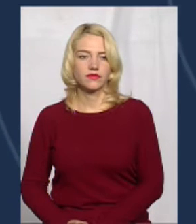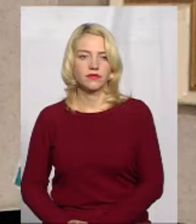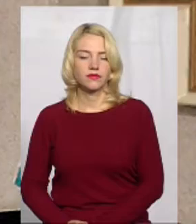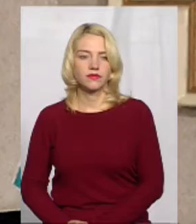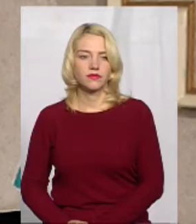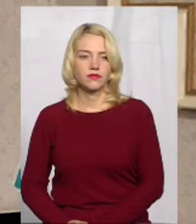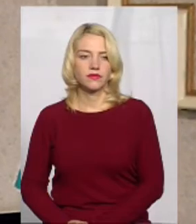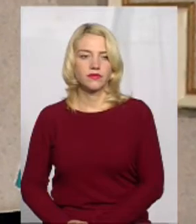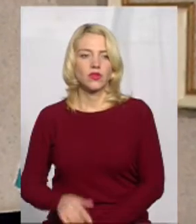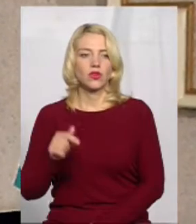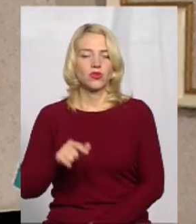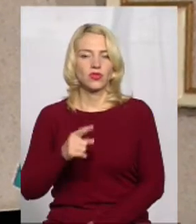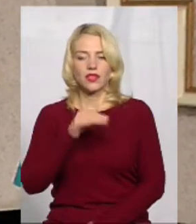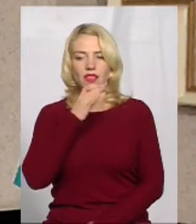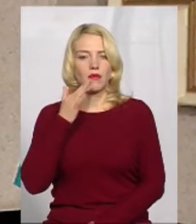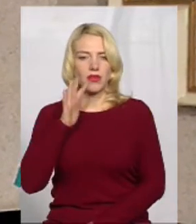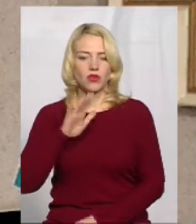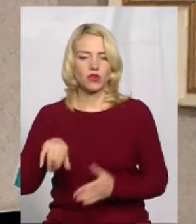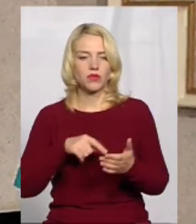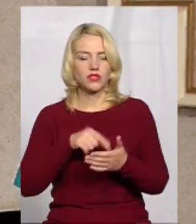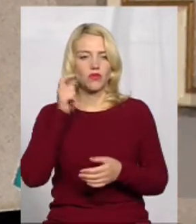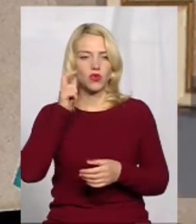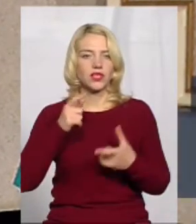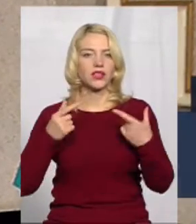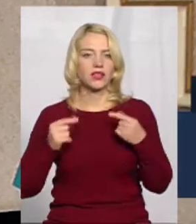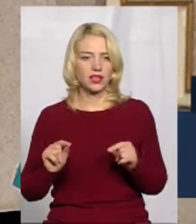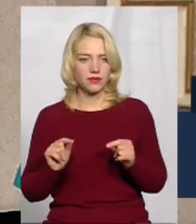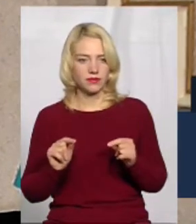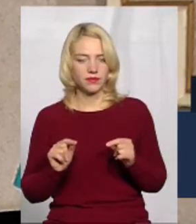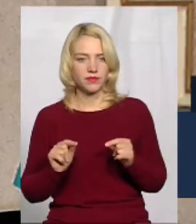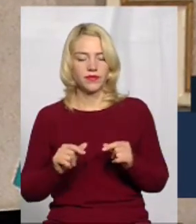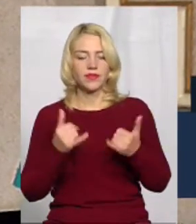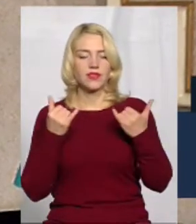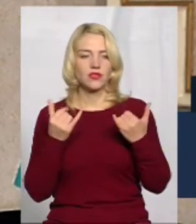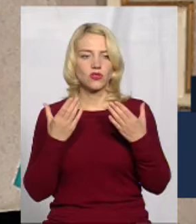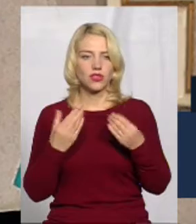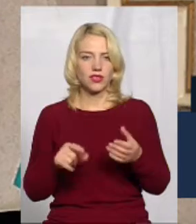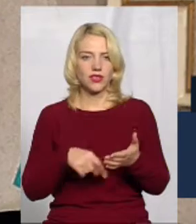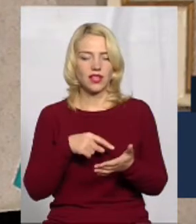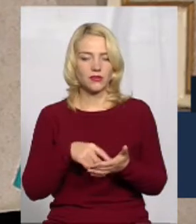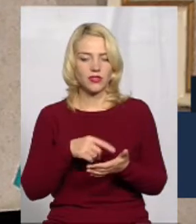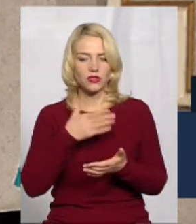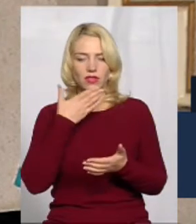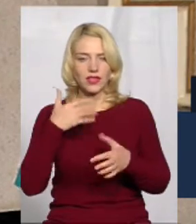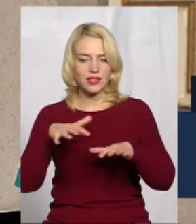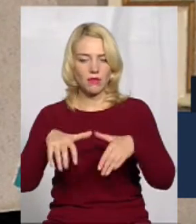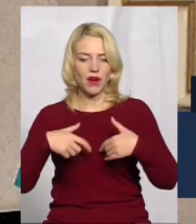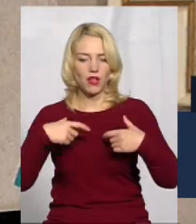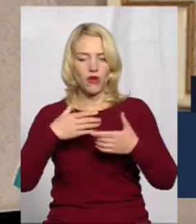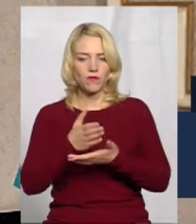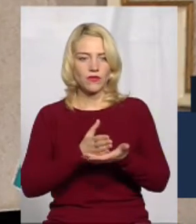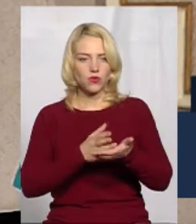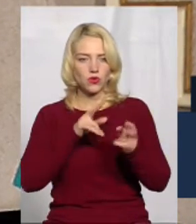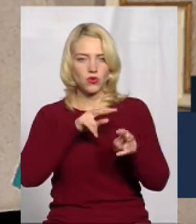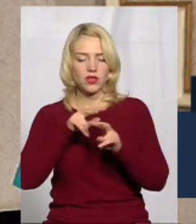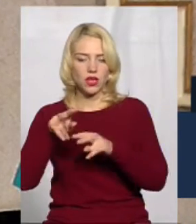Один з небагатьох міст в Україні, де на сьогоднішній місто не забрало функції нагляду